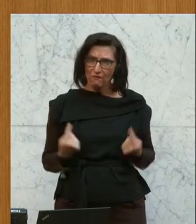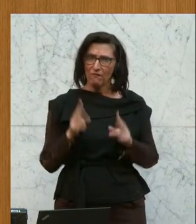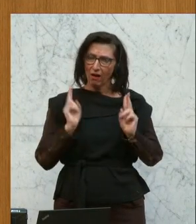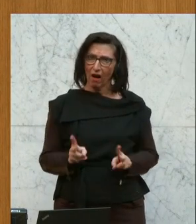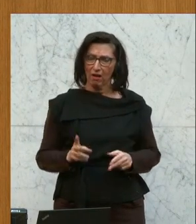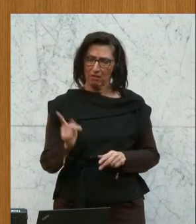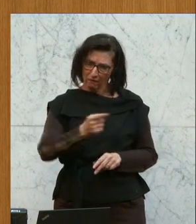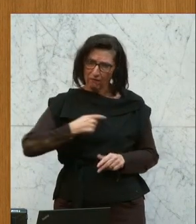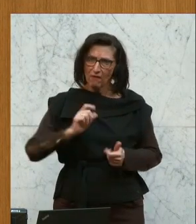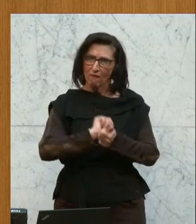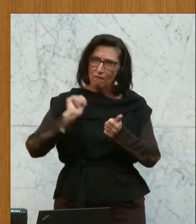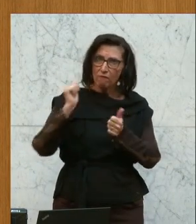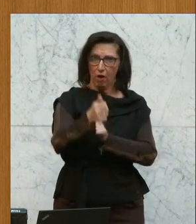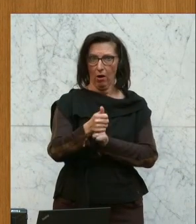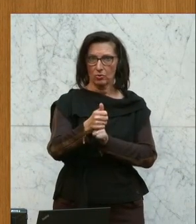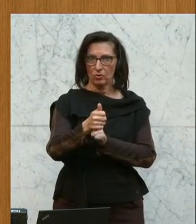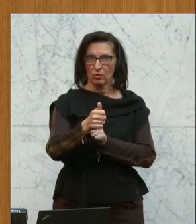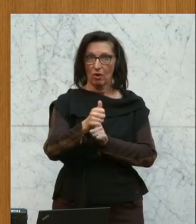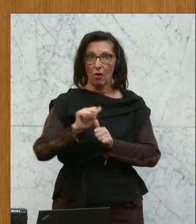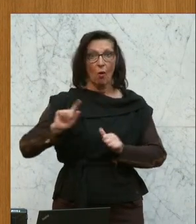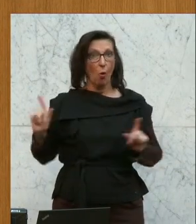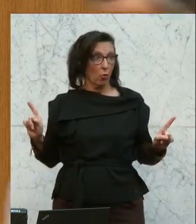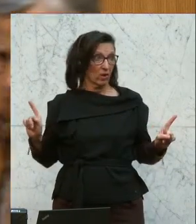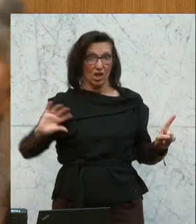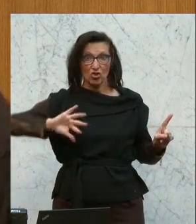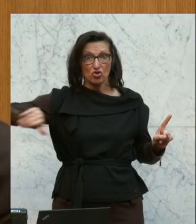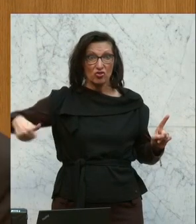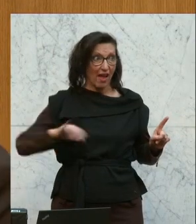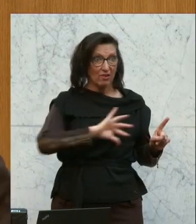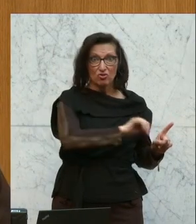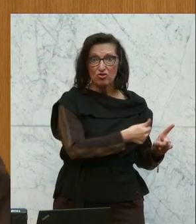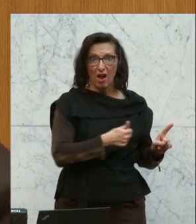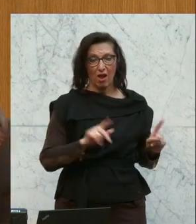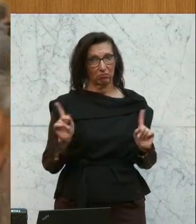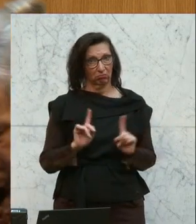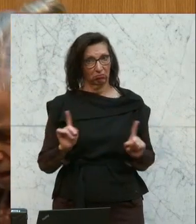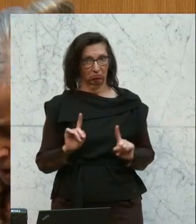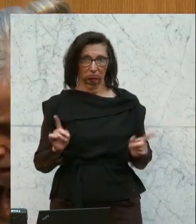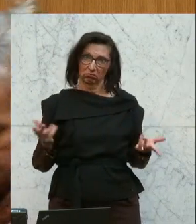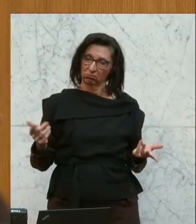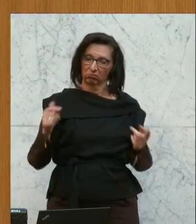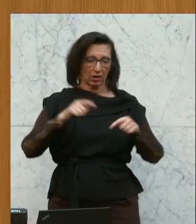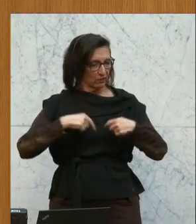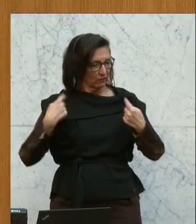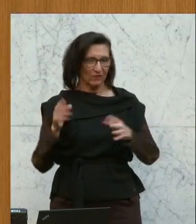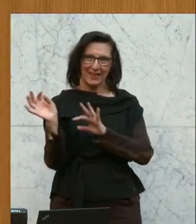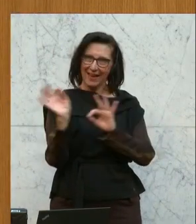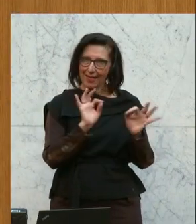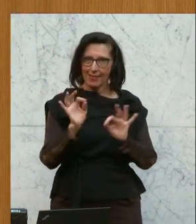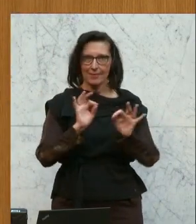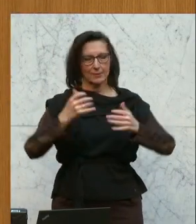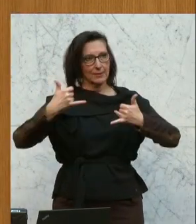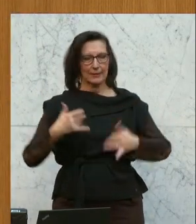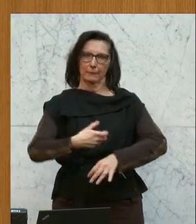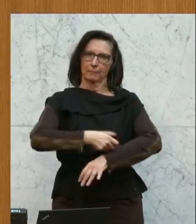Hier sind wir vorne. Und das dürfen wir uns nicht nehmen lassen. Das wirtschaftliche Rennen um Net Zero Industry hat gestartet.